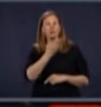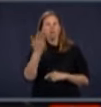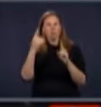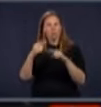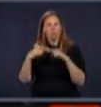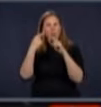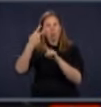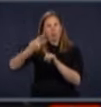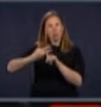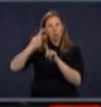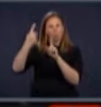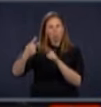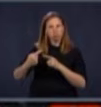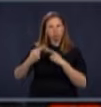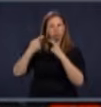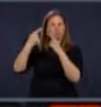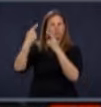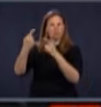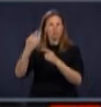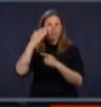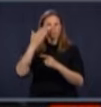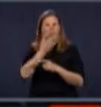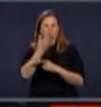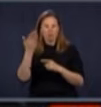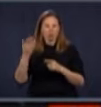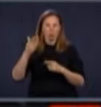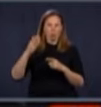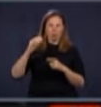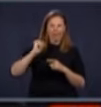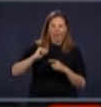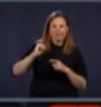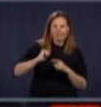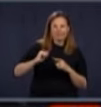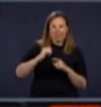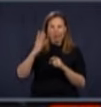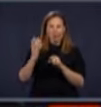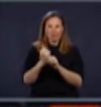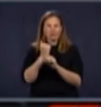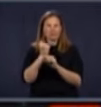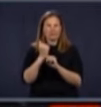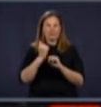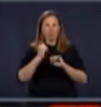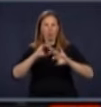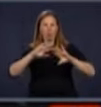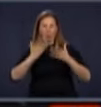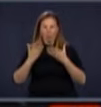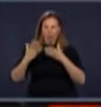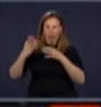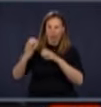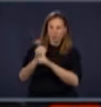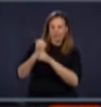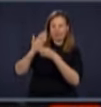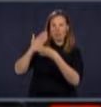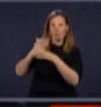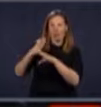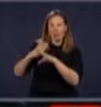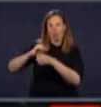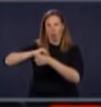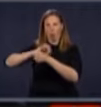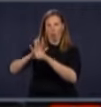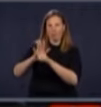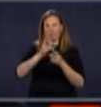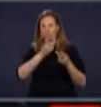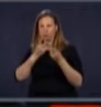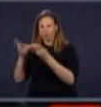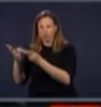derniers mois, on a cherché à avoir un équilibre entre la préparation pour les cas de la COVID-19